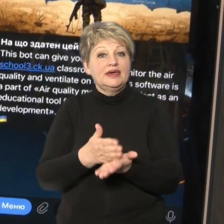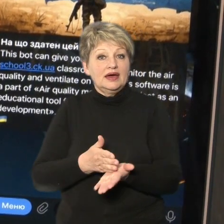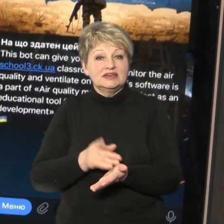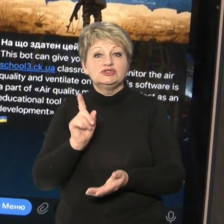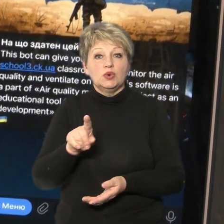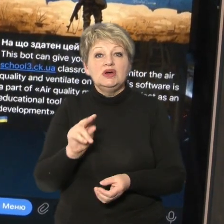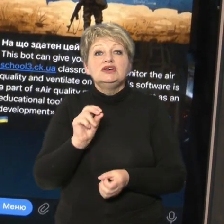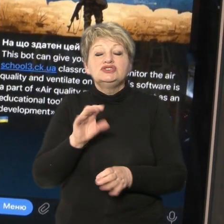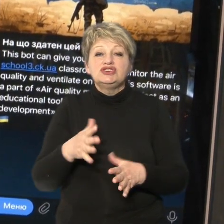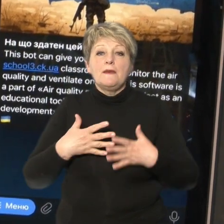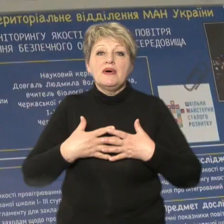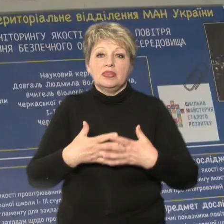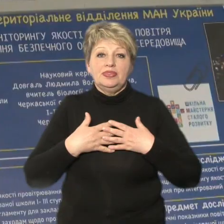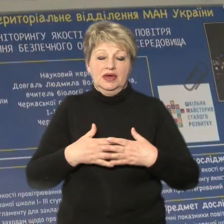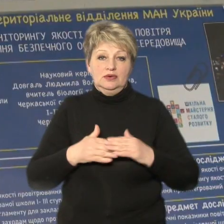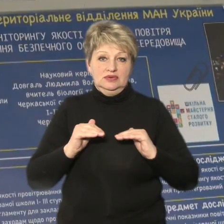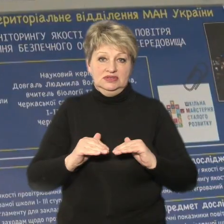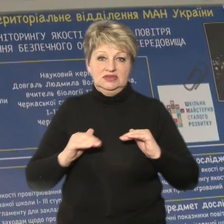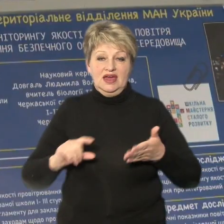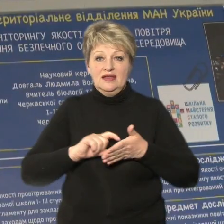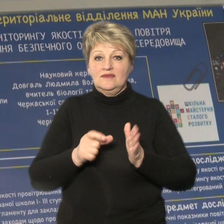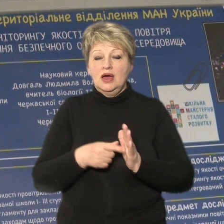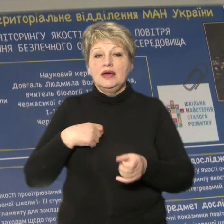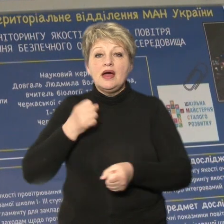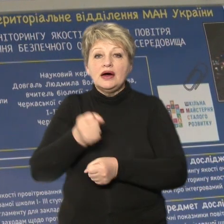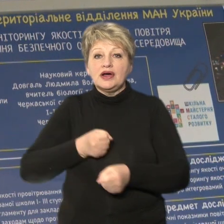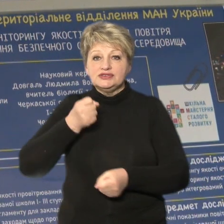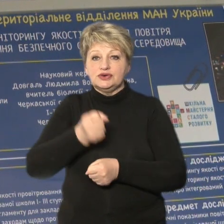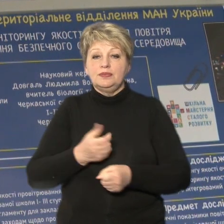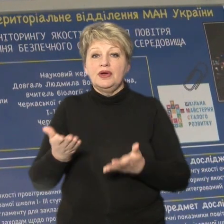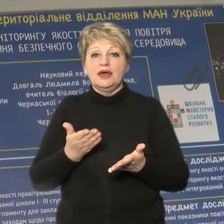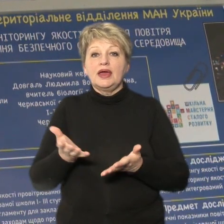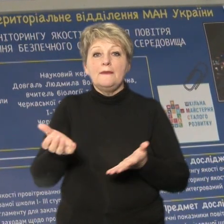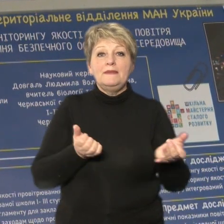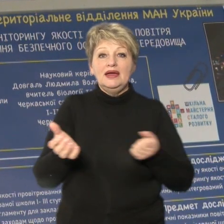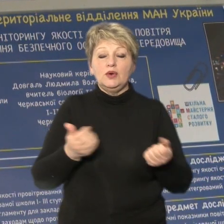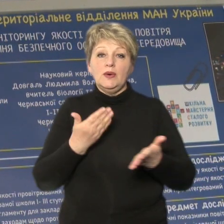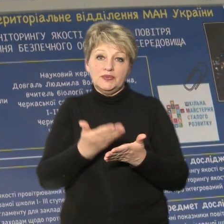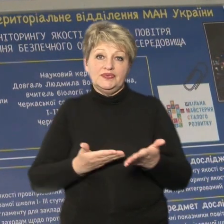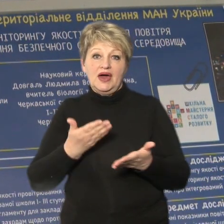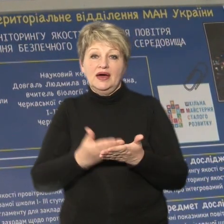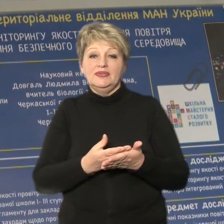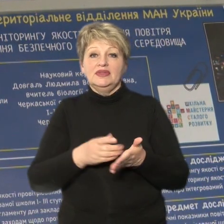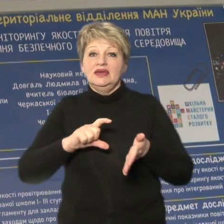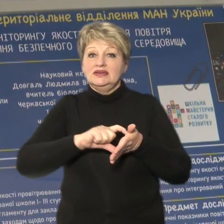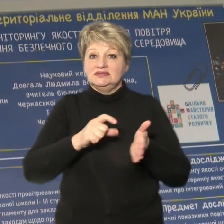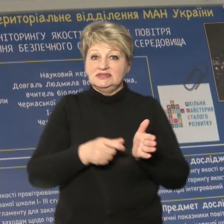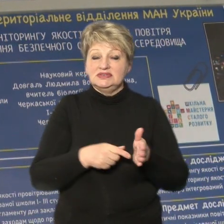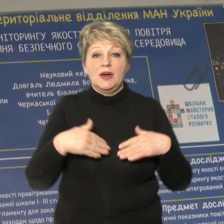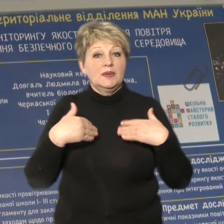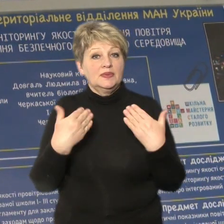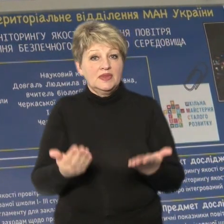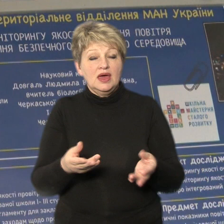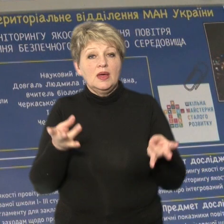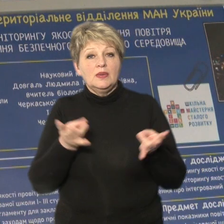чим дихають учні у класах. Я розробив сам телеграм-бот, який бере дані з приводів та надає їх, надає сигналізацію